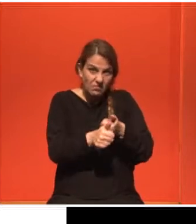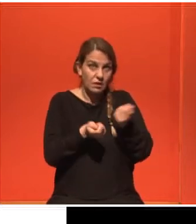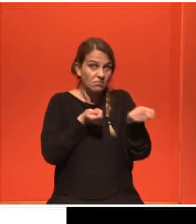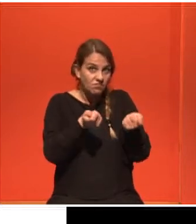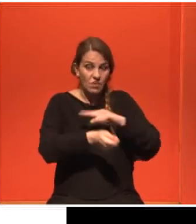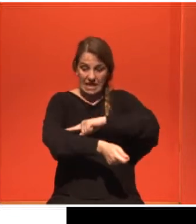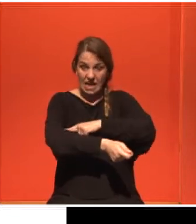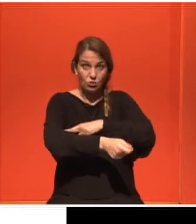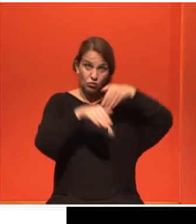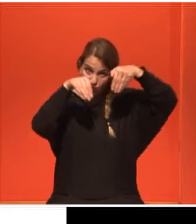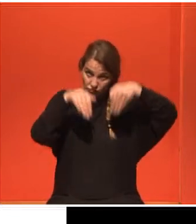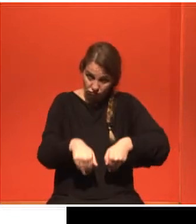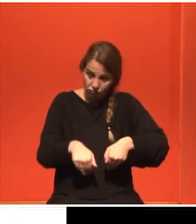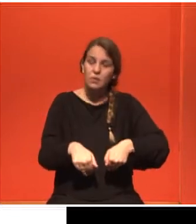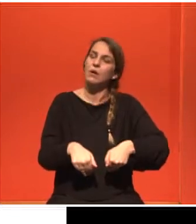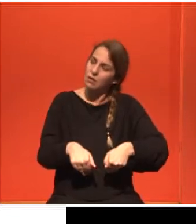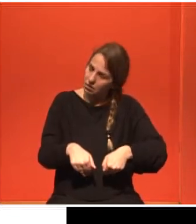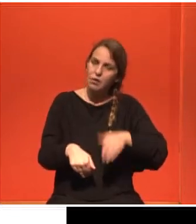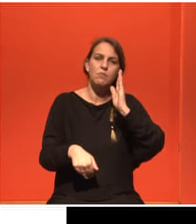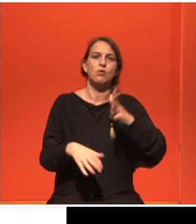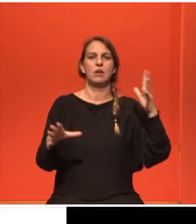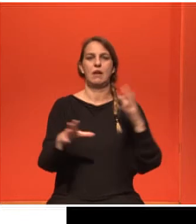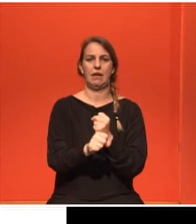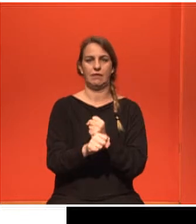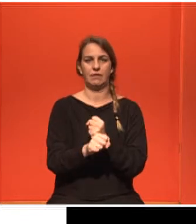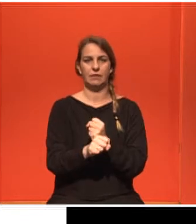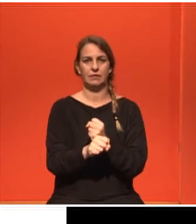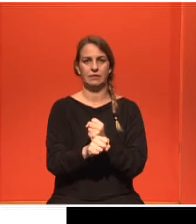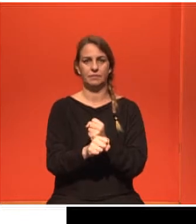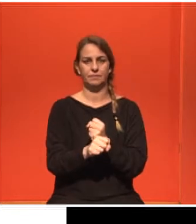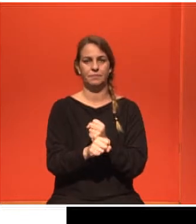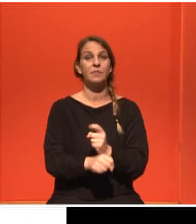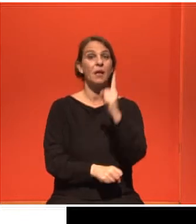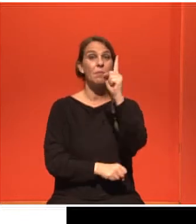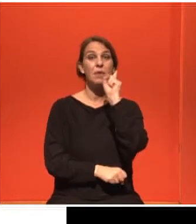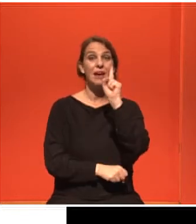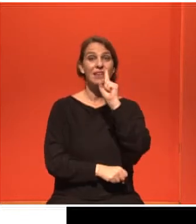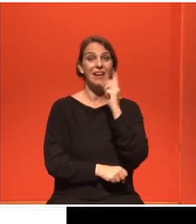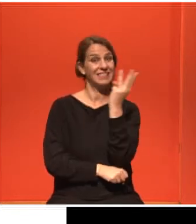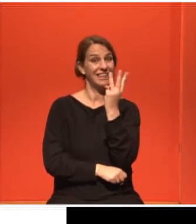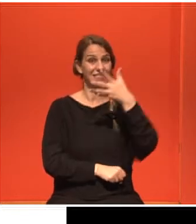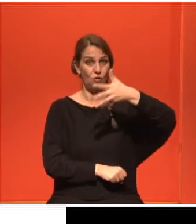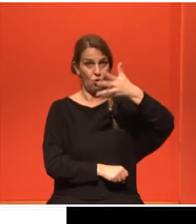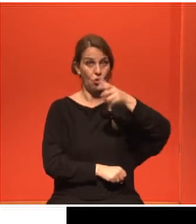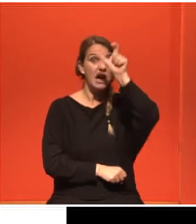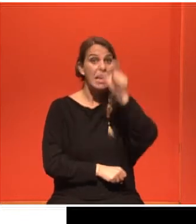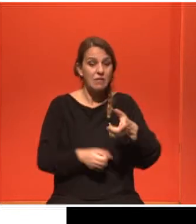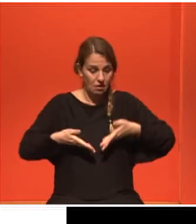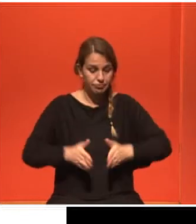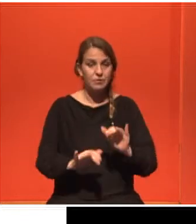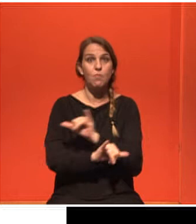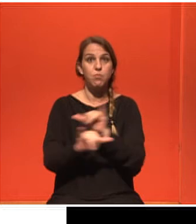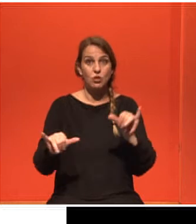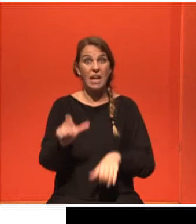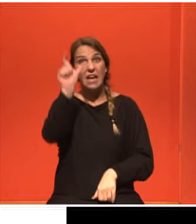τα κάνει στα πράγματα σύμφωνα με αυτό που λένε οι κατευθύνειες οδηγίες. Μιλάμε για μια γυναίκα τριατρών ετών άτοκο, η οποία έχει